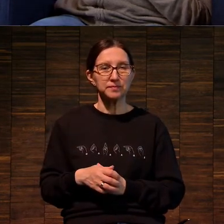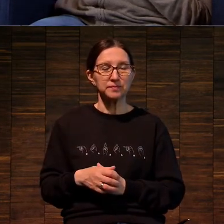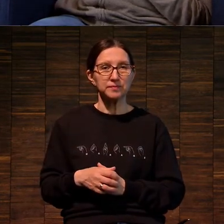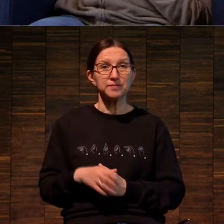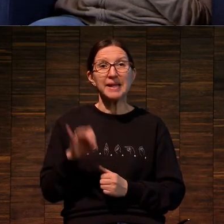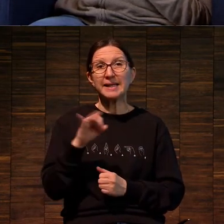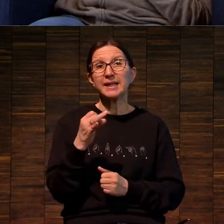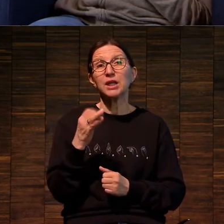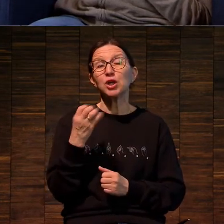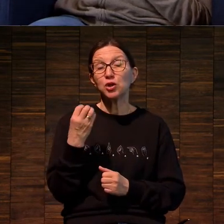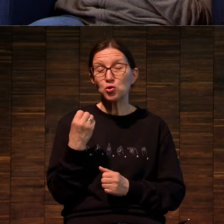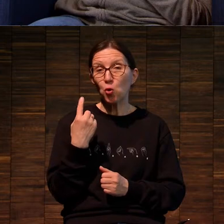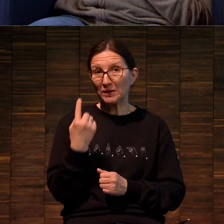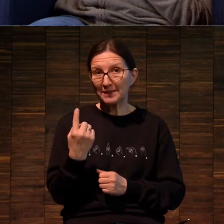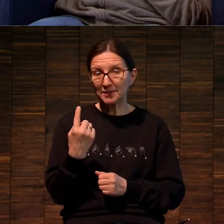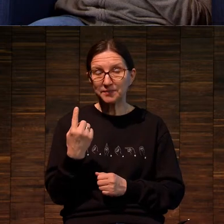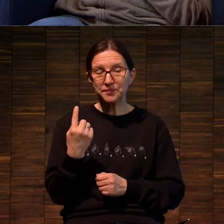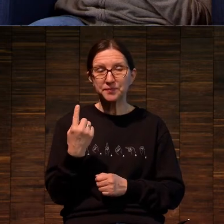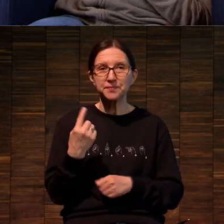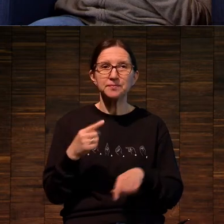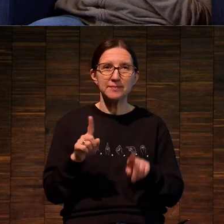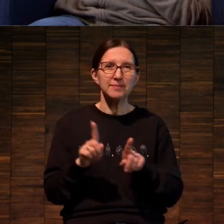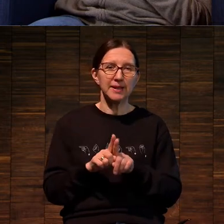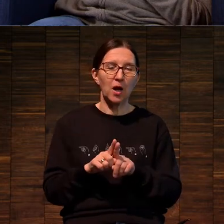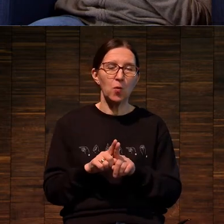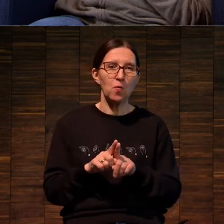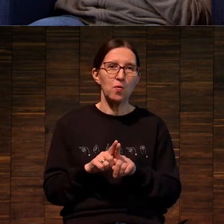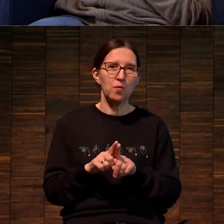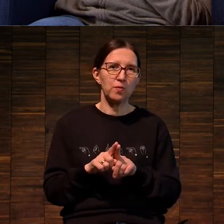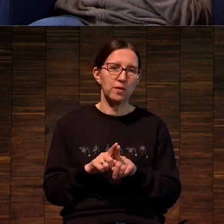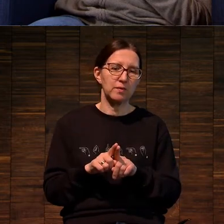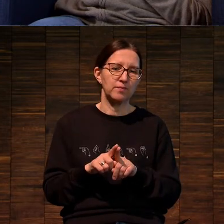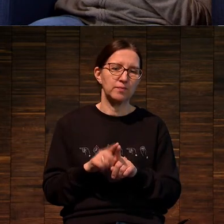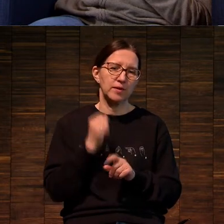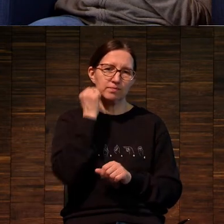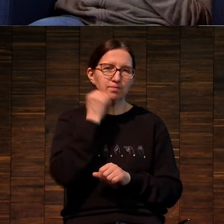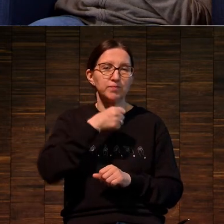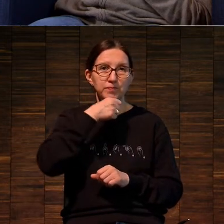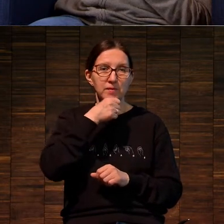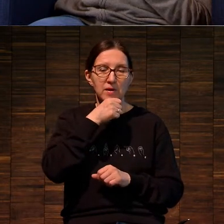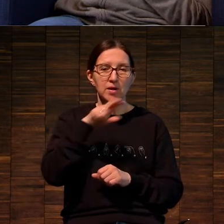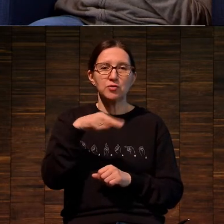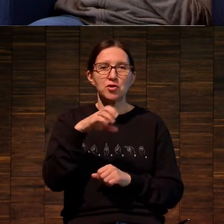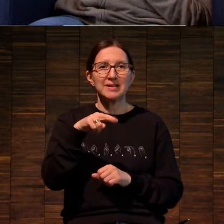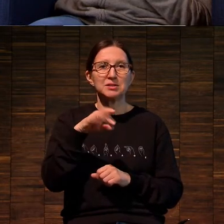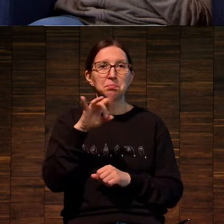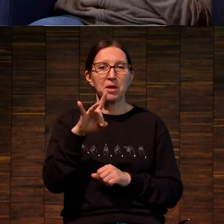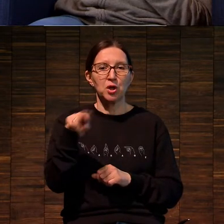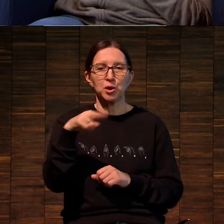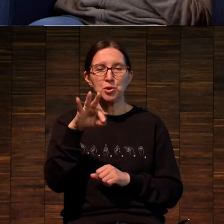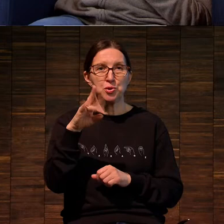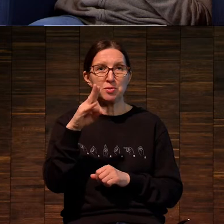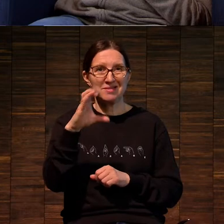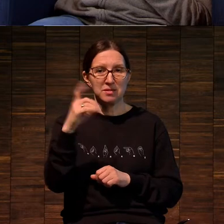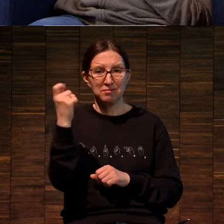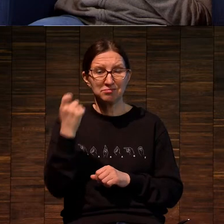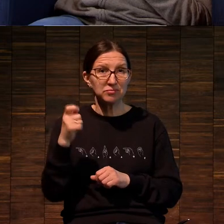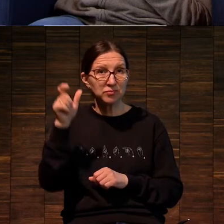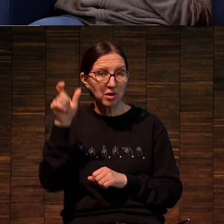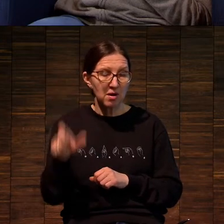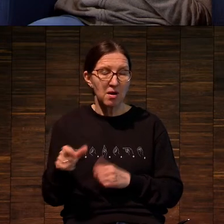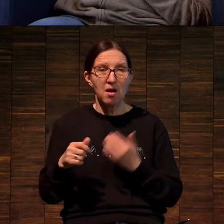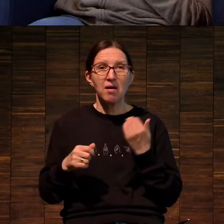Еще один такой взрослый автор, которого я очень люблю, это Джаспер Джонс. Тоже